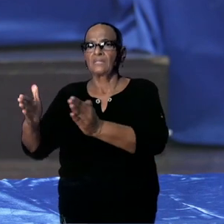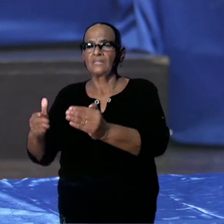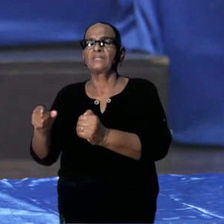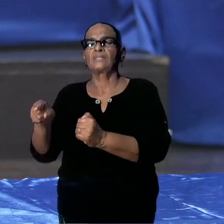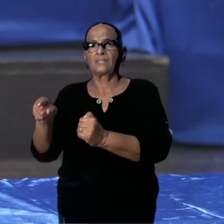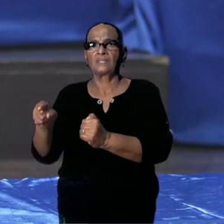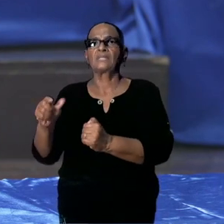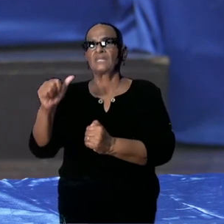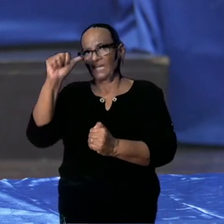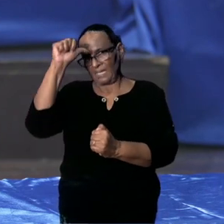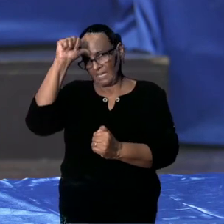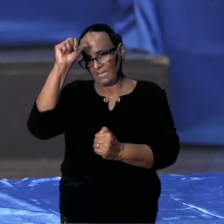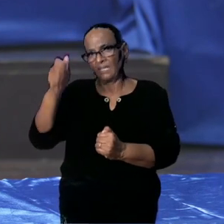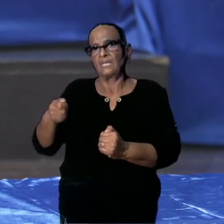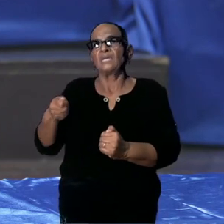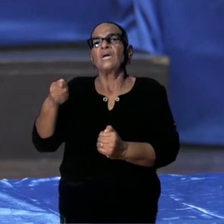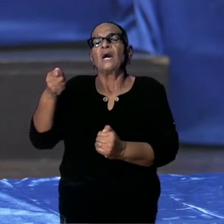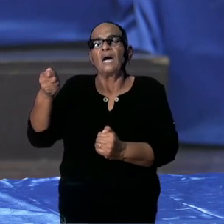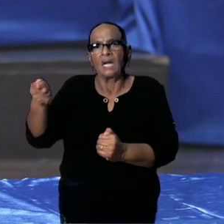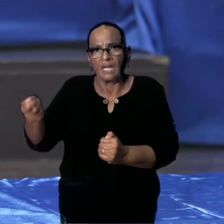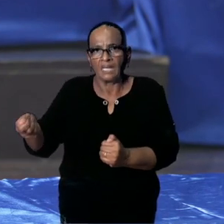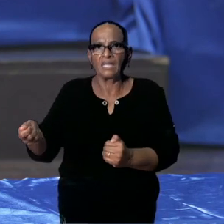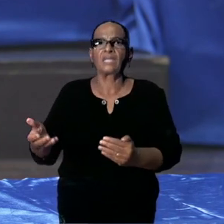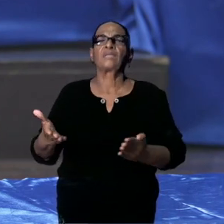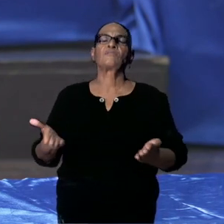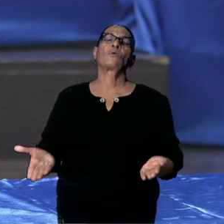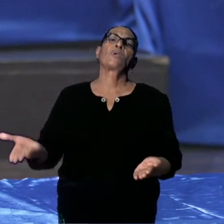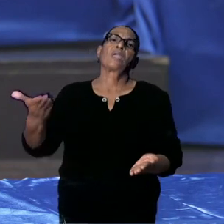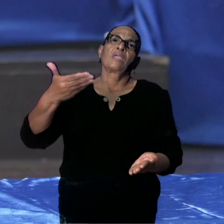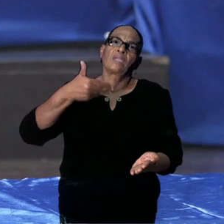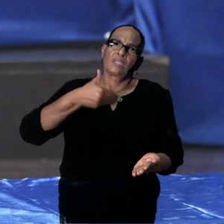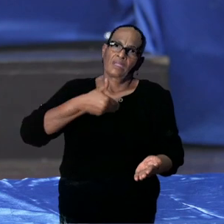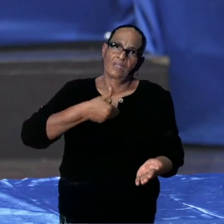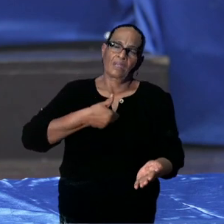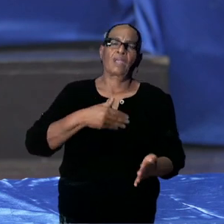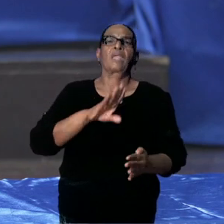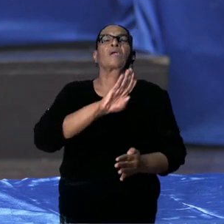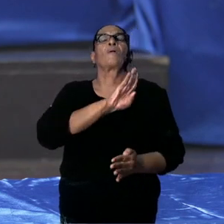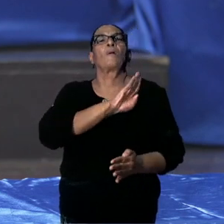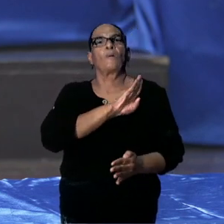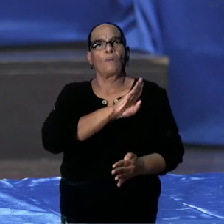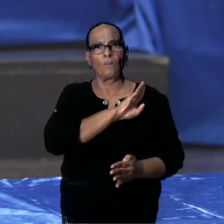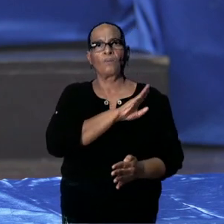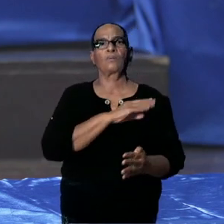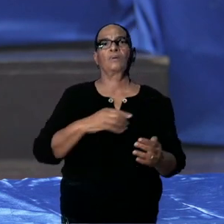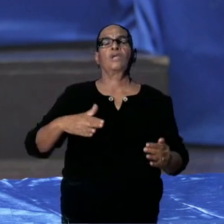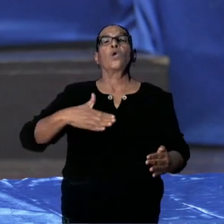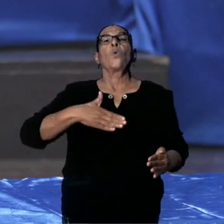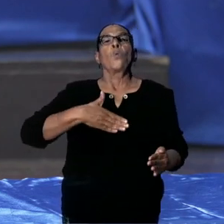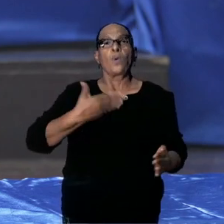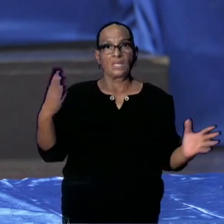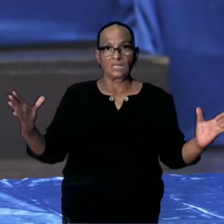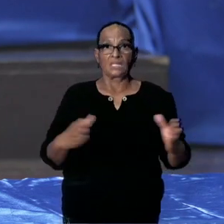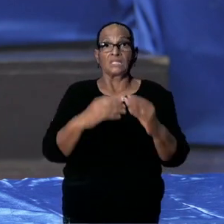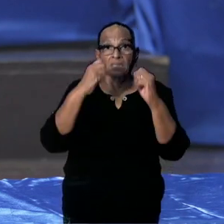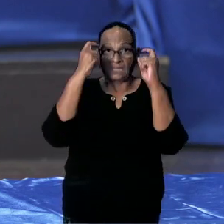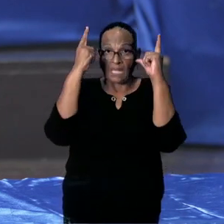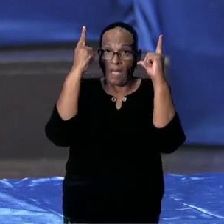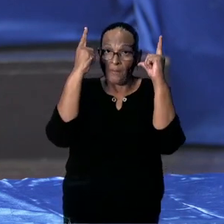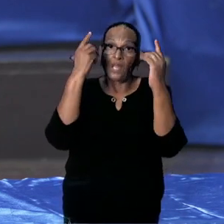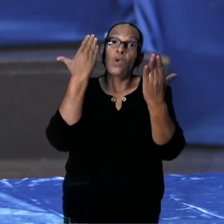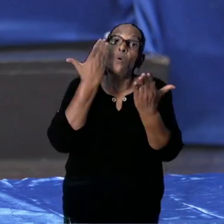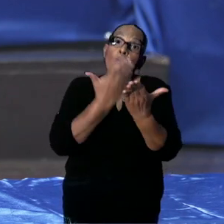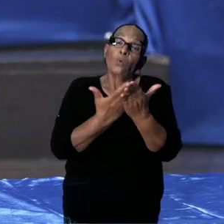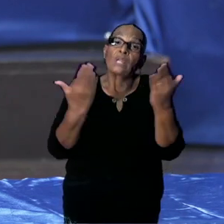En wij gaan u daarover nog verder informeren. Ik wens de samenleving een hele